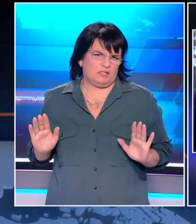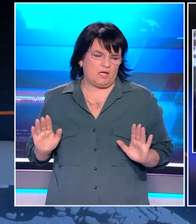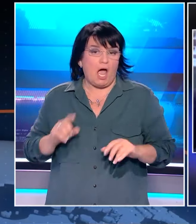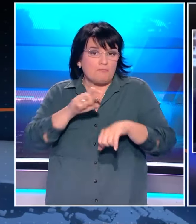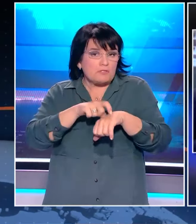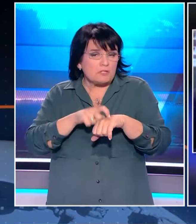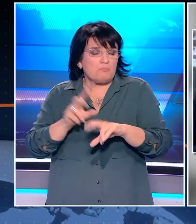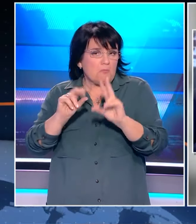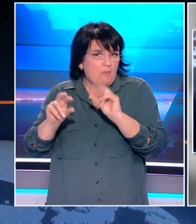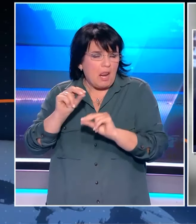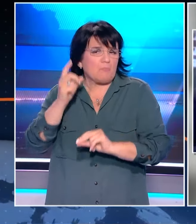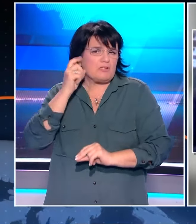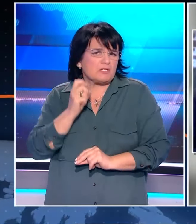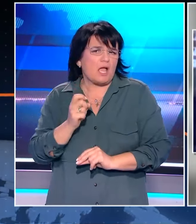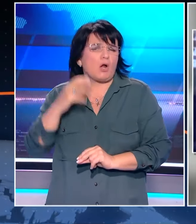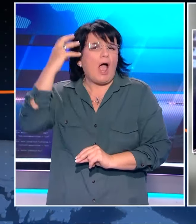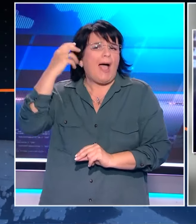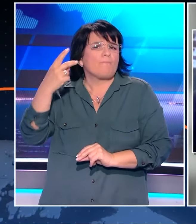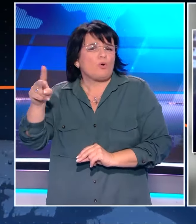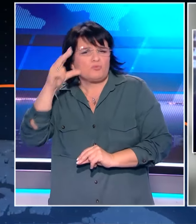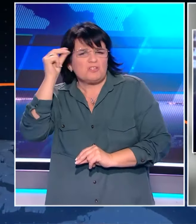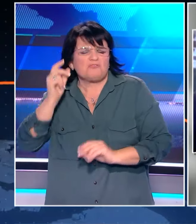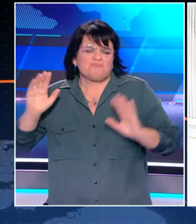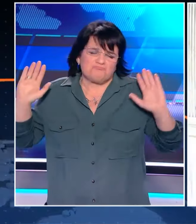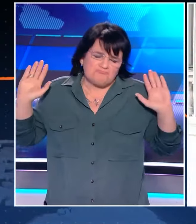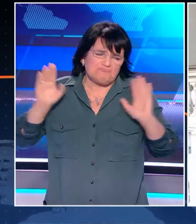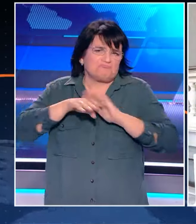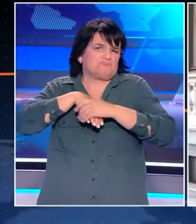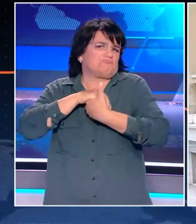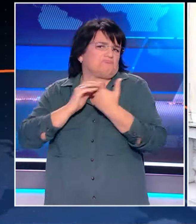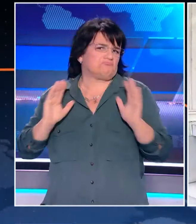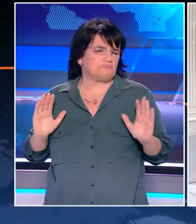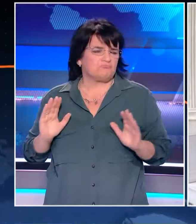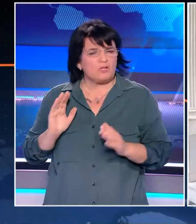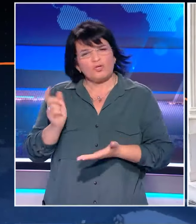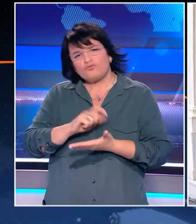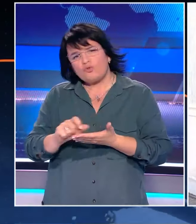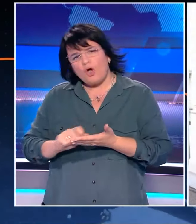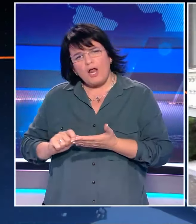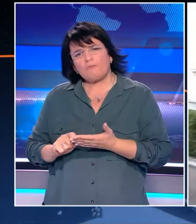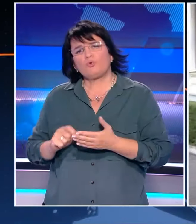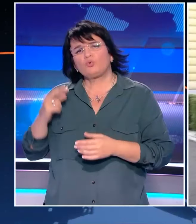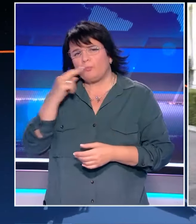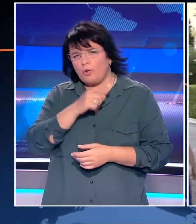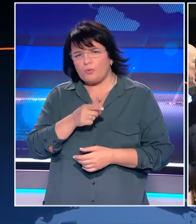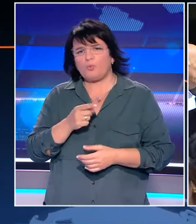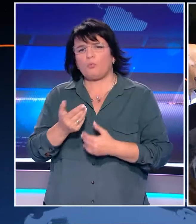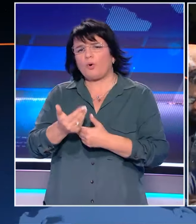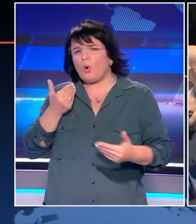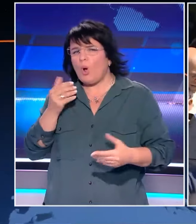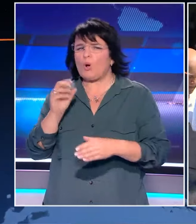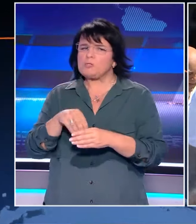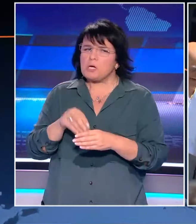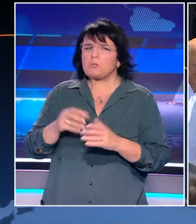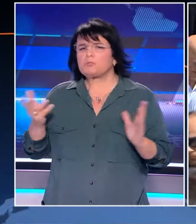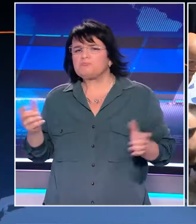μιλάω, γνωρίζω ότι η άποψή του είναι ότι δεν τον ενδιαφέρει. Το Μέγαρο Μαξίμου μπορεί να αποκλεί προώρες εκλογές και ανασχηματισμό, δεν αποκλεί